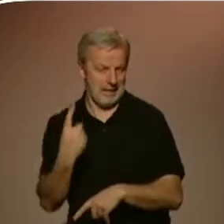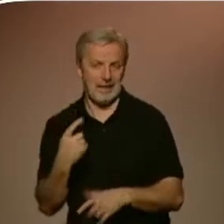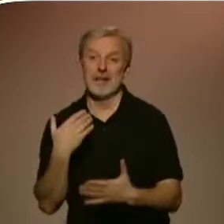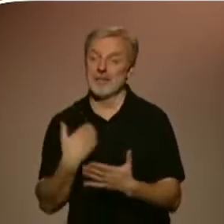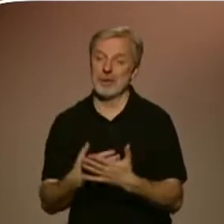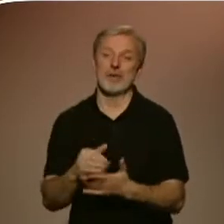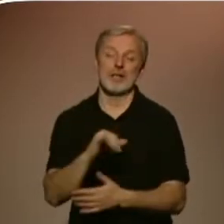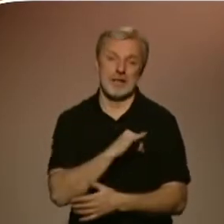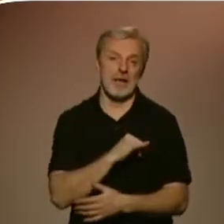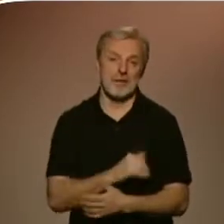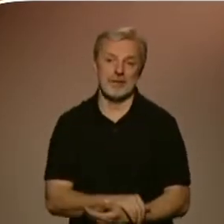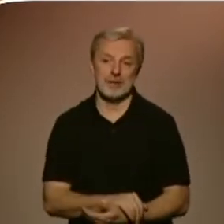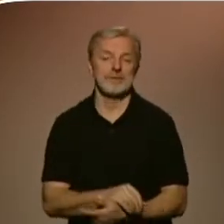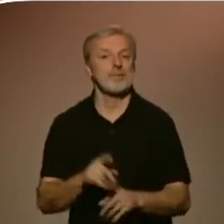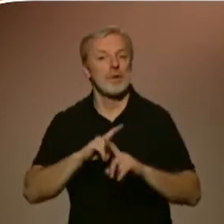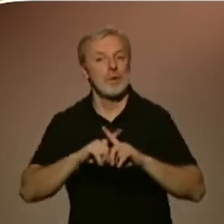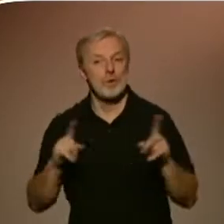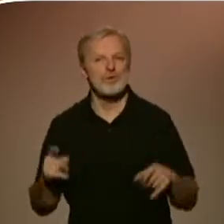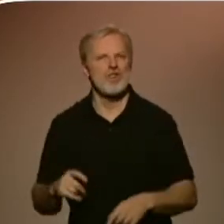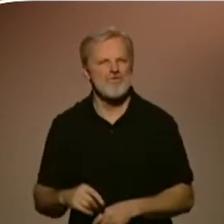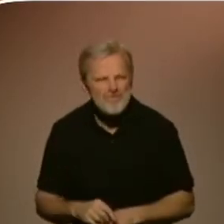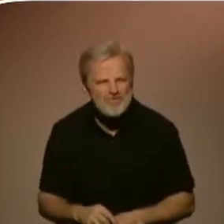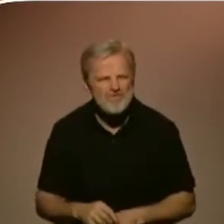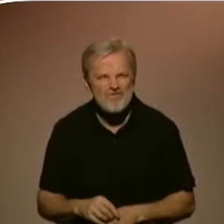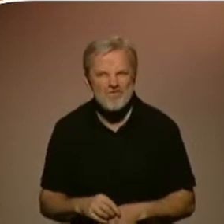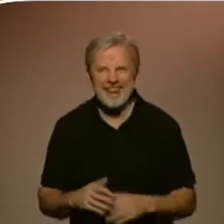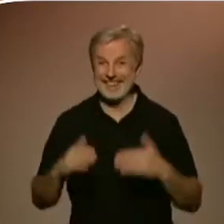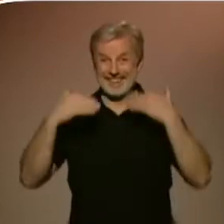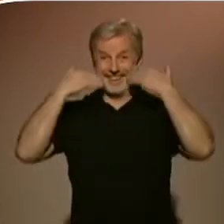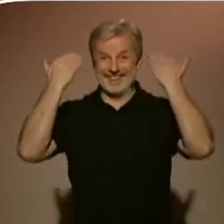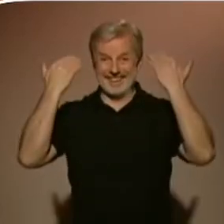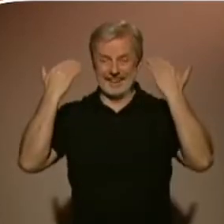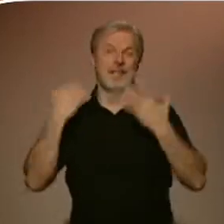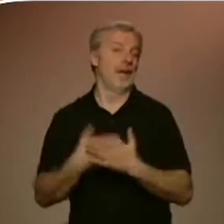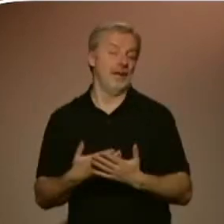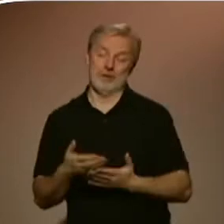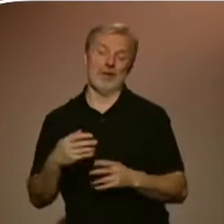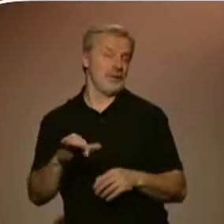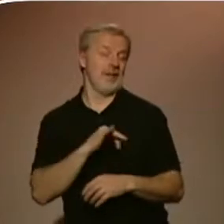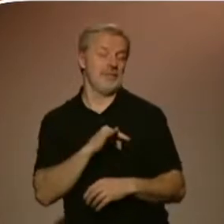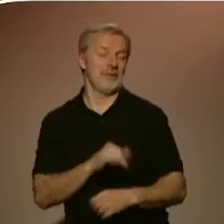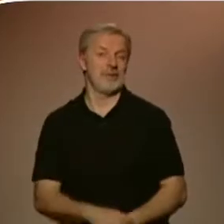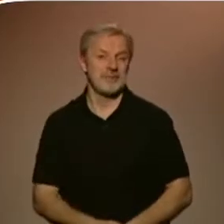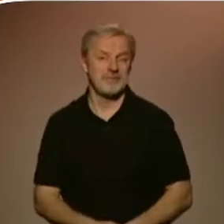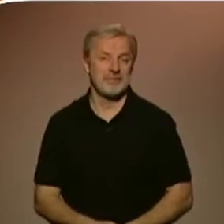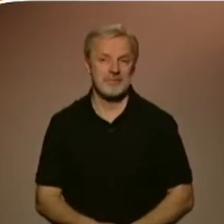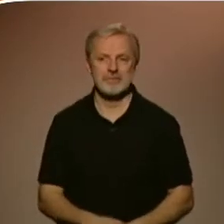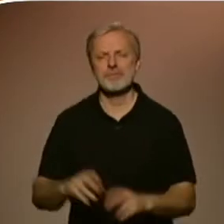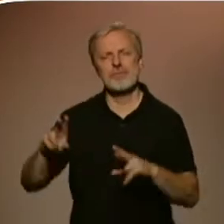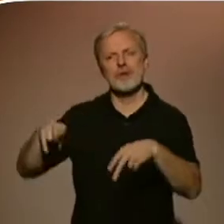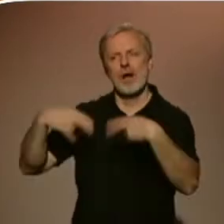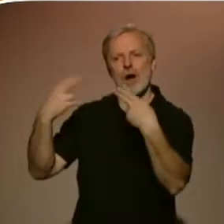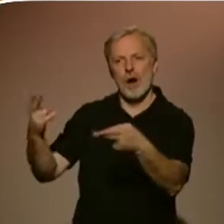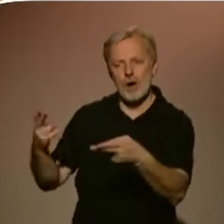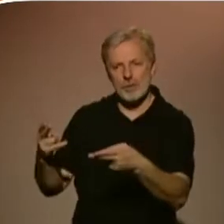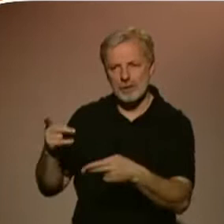populární a taky to rád zadávám našim studentům malovat se třeba v různých grimasách. Je to takové oživení příjemné. A ještě tenhle, ten vypadá jak